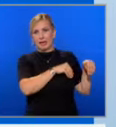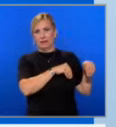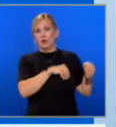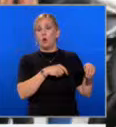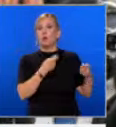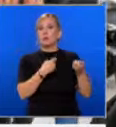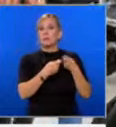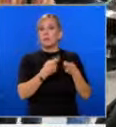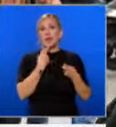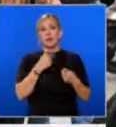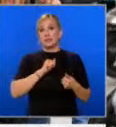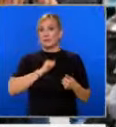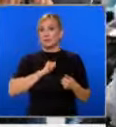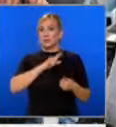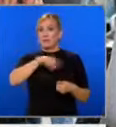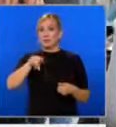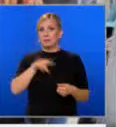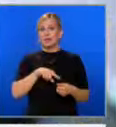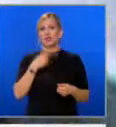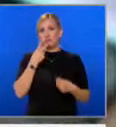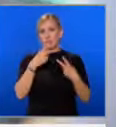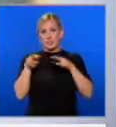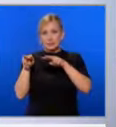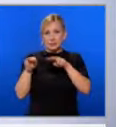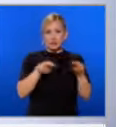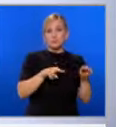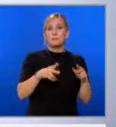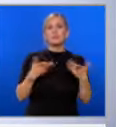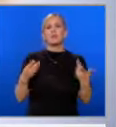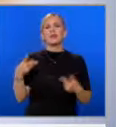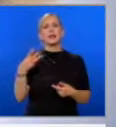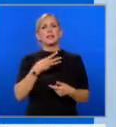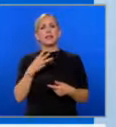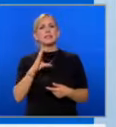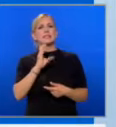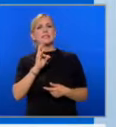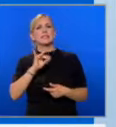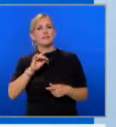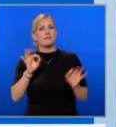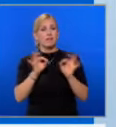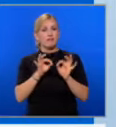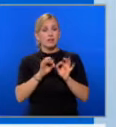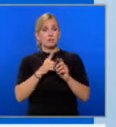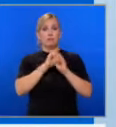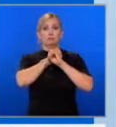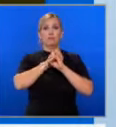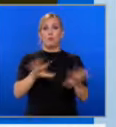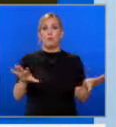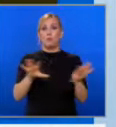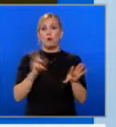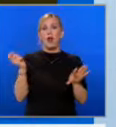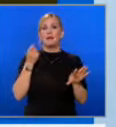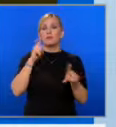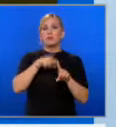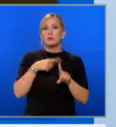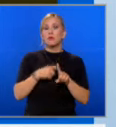А дали се спазва забраната, ще следят проверяващи. Така нареченият енергиен сниф стана скандално популярен в края на август,